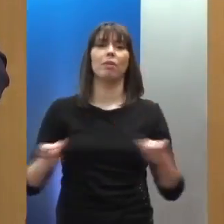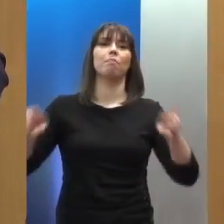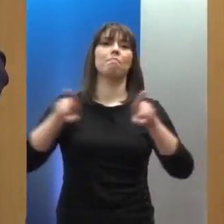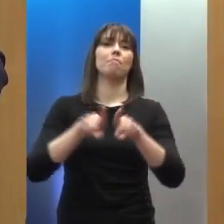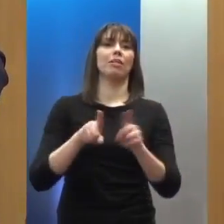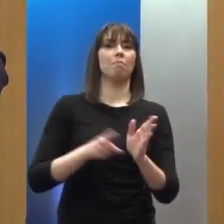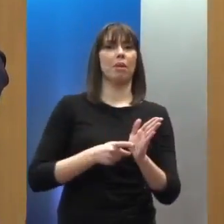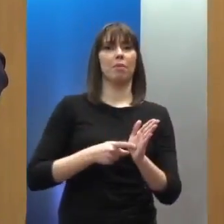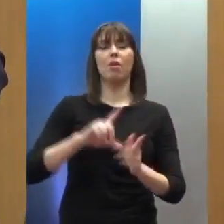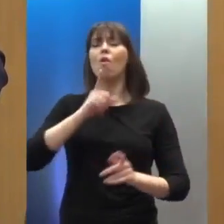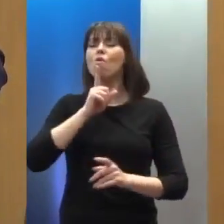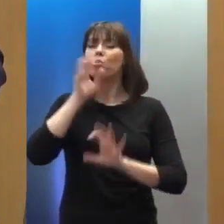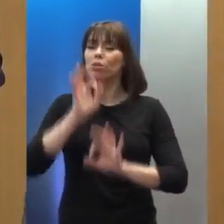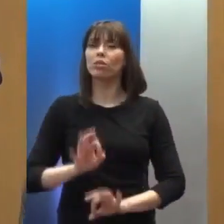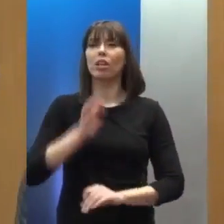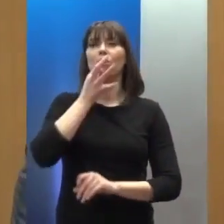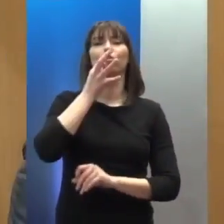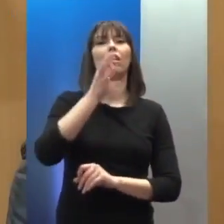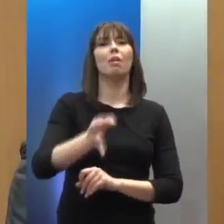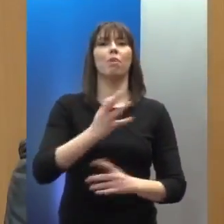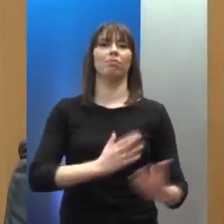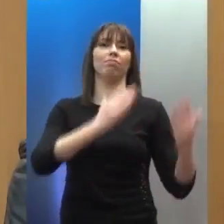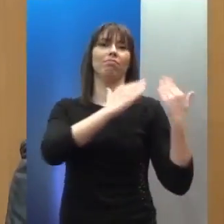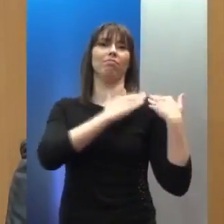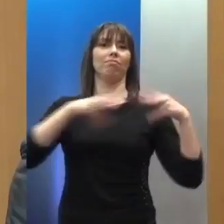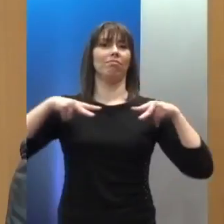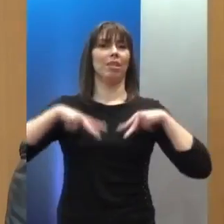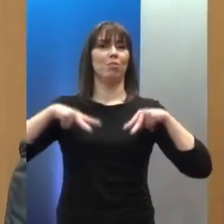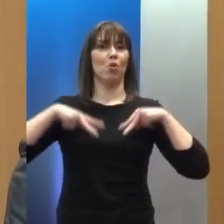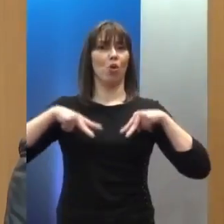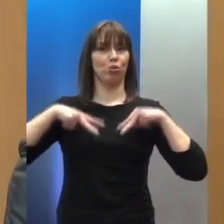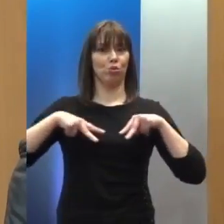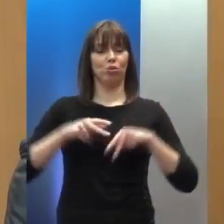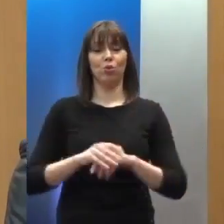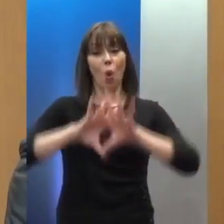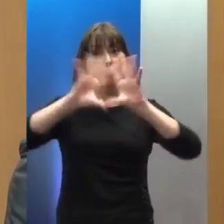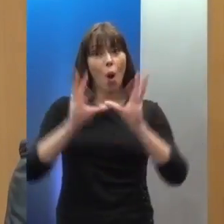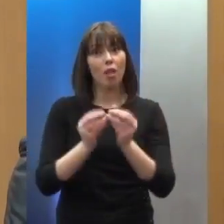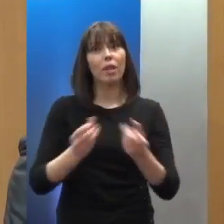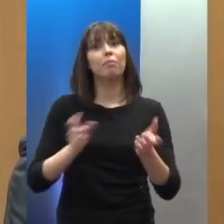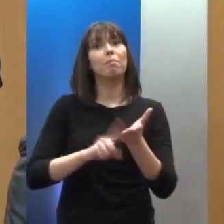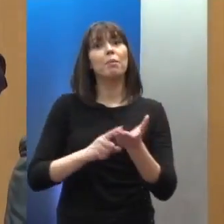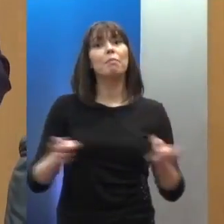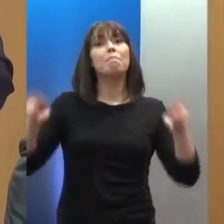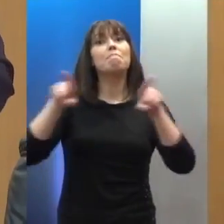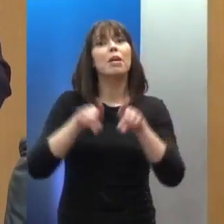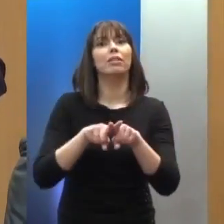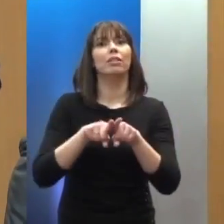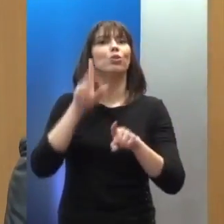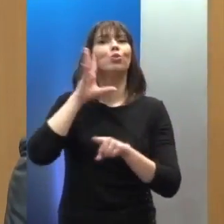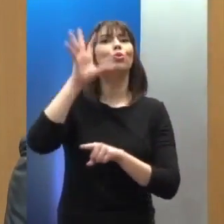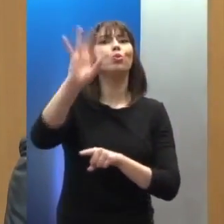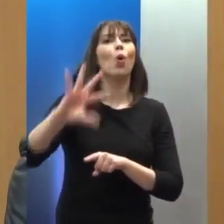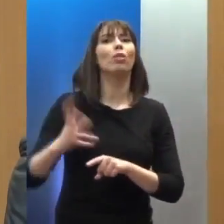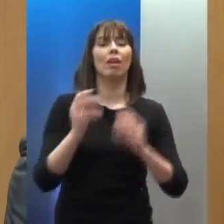και ο αρμόδιος Υπουργός, συνεπάρχουν με τις έννοιες της ειρήνης, της